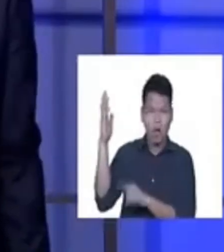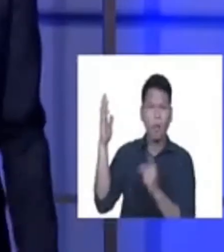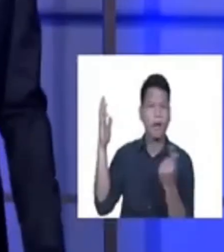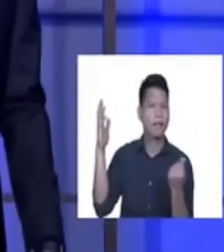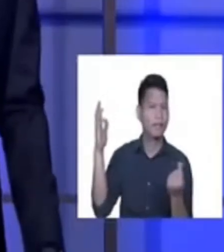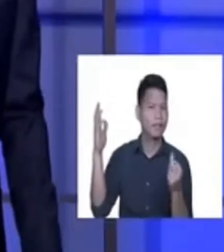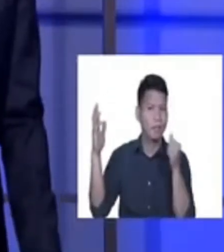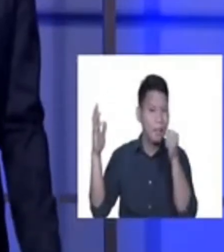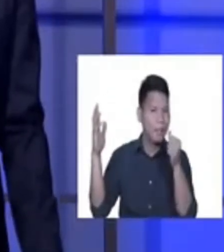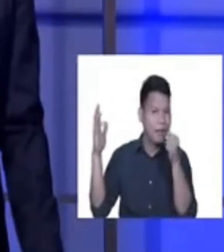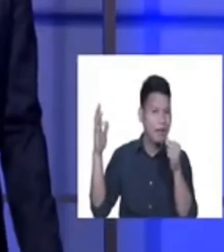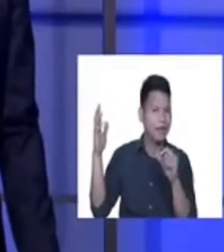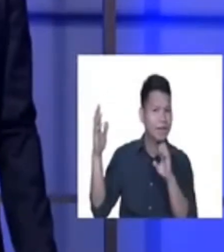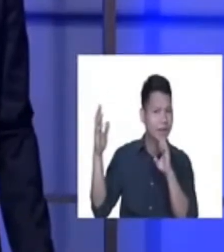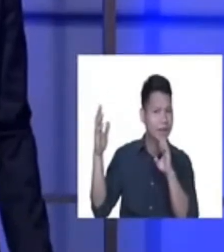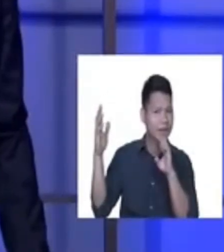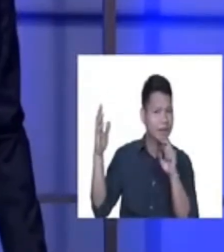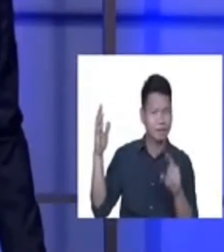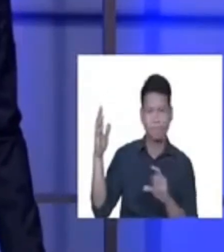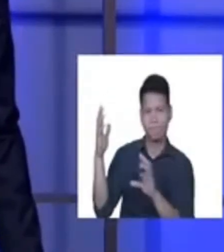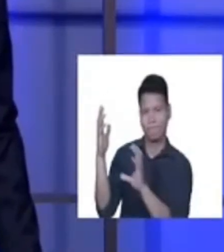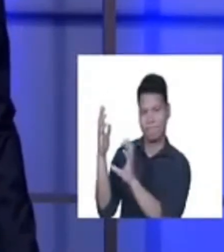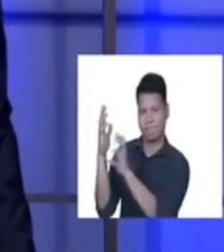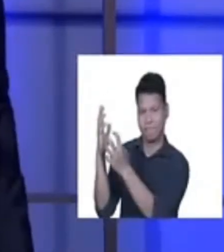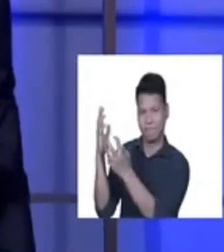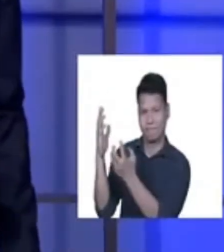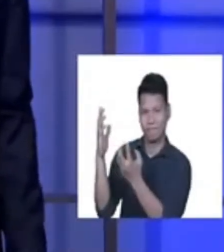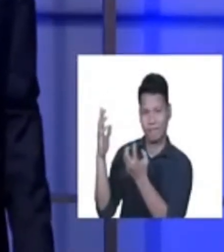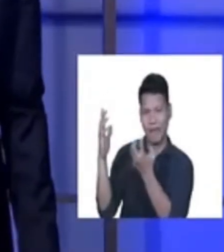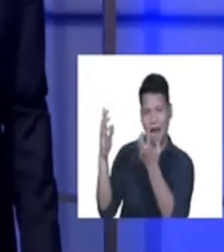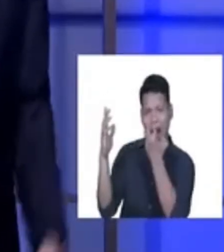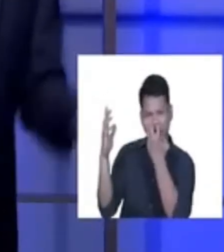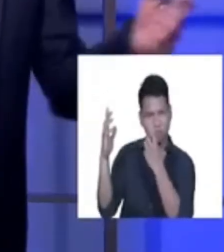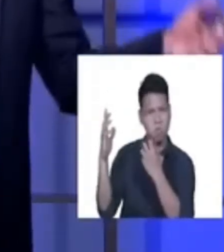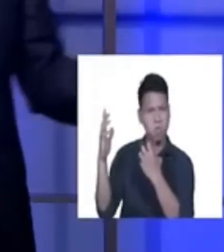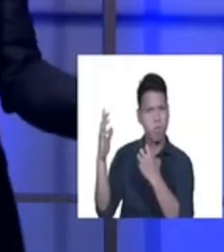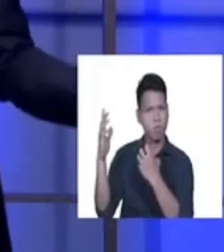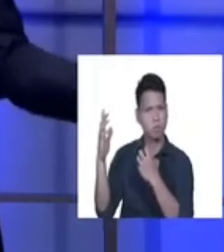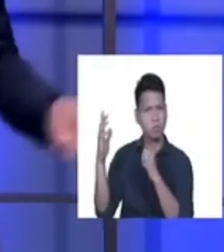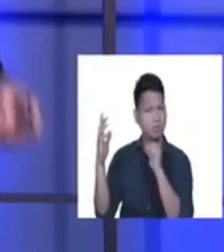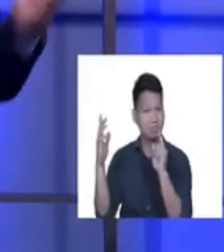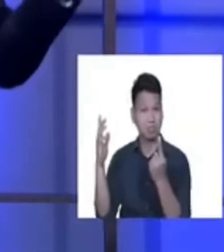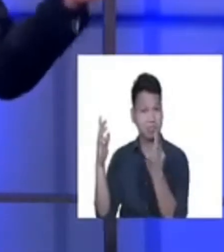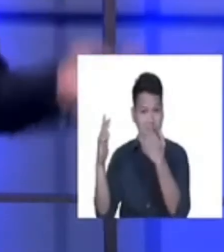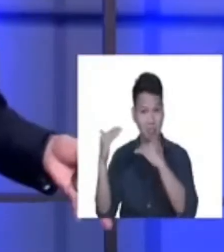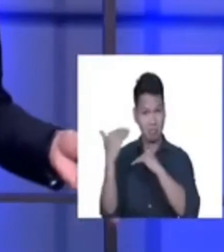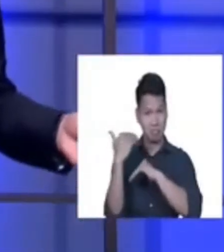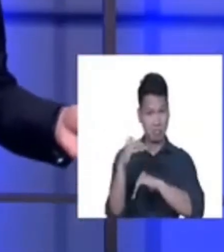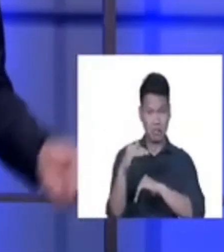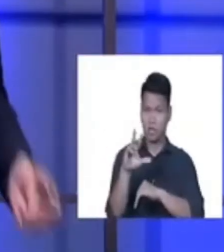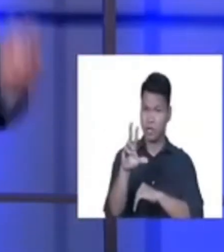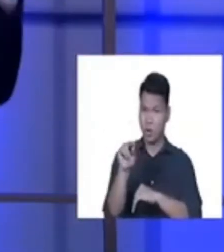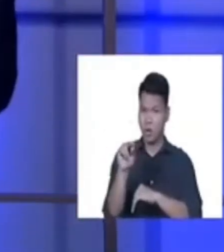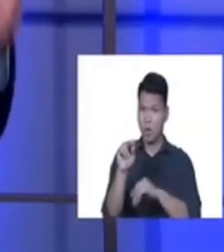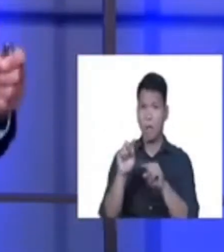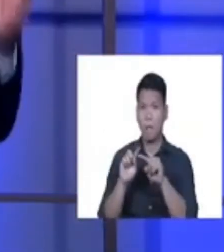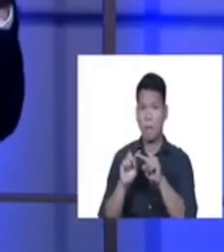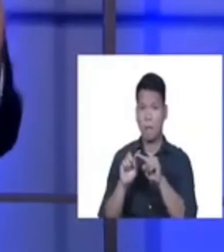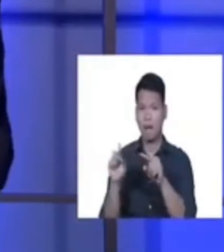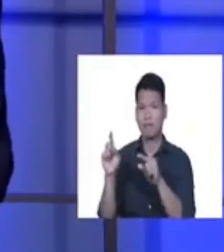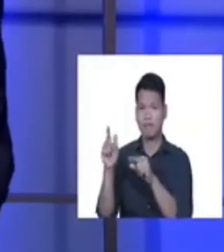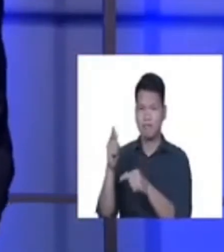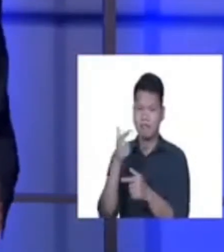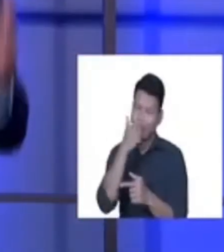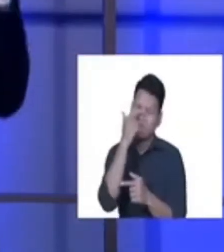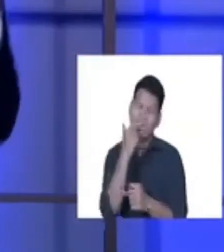ginawa, he took of its fruit and ate. And not only that, hindi lang po yun. Dahil mahal